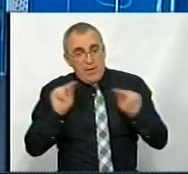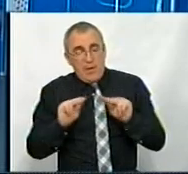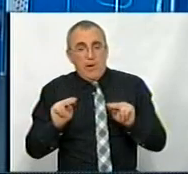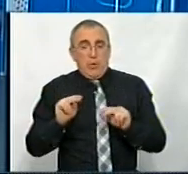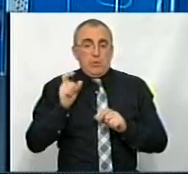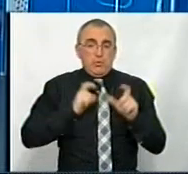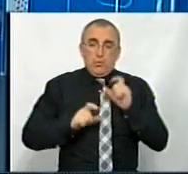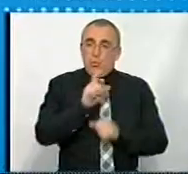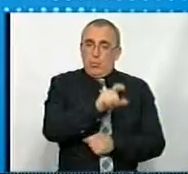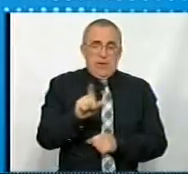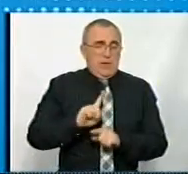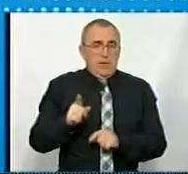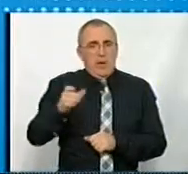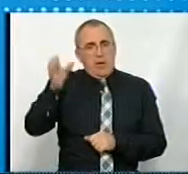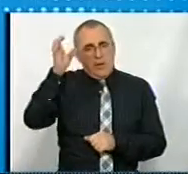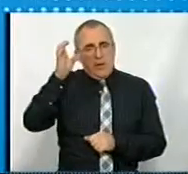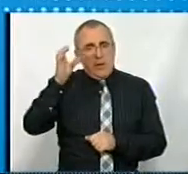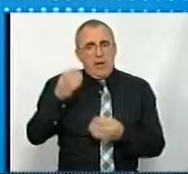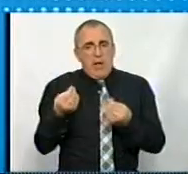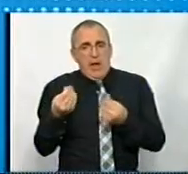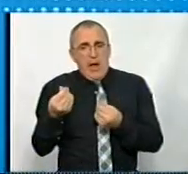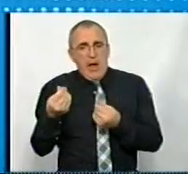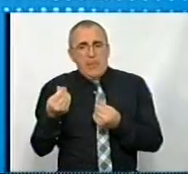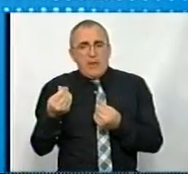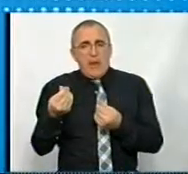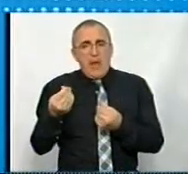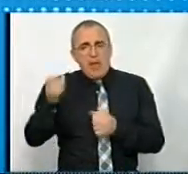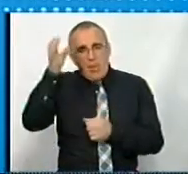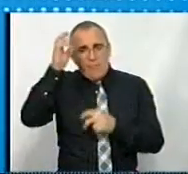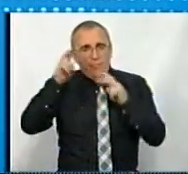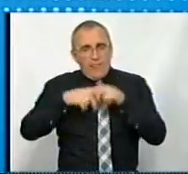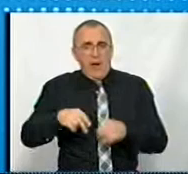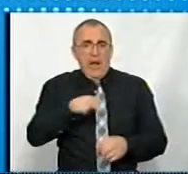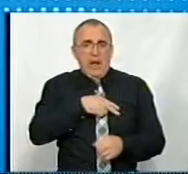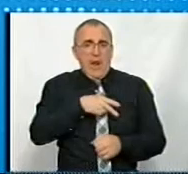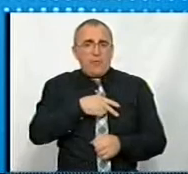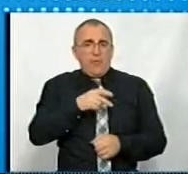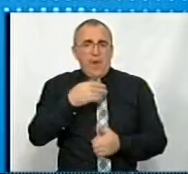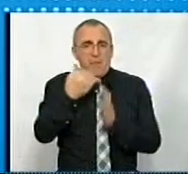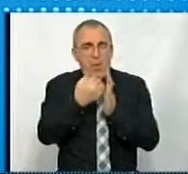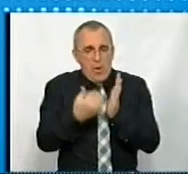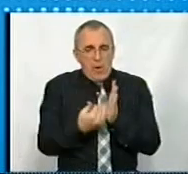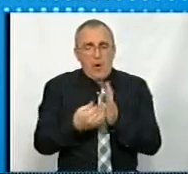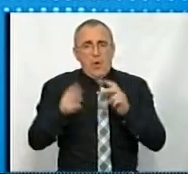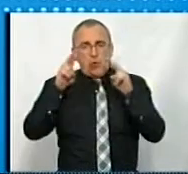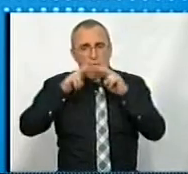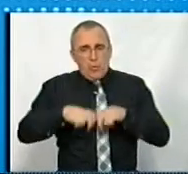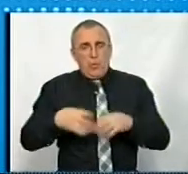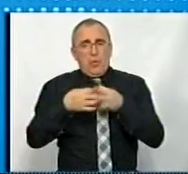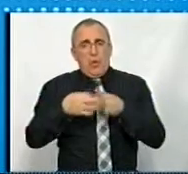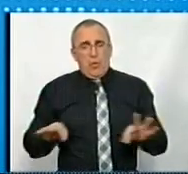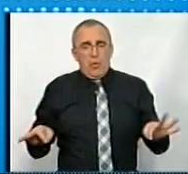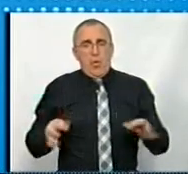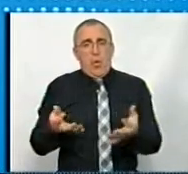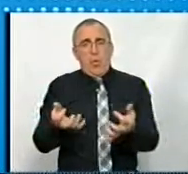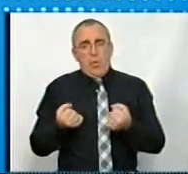студенти. Це капіталізація наукових досліджень, це грантові програми, це дослідження, які дозволяють